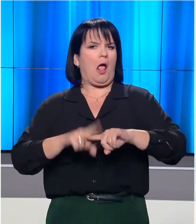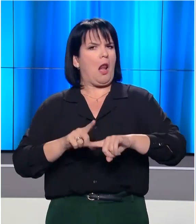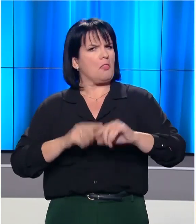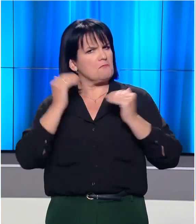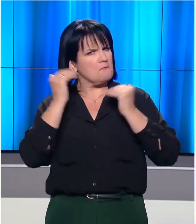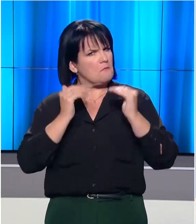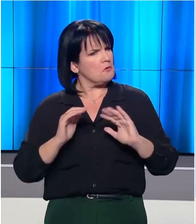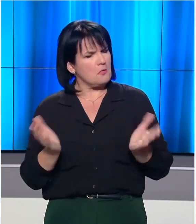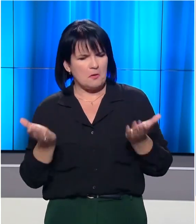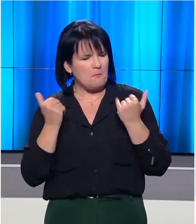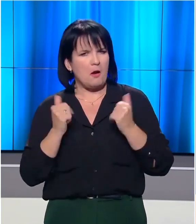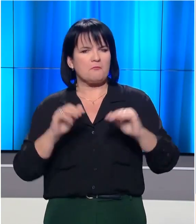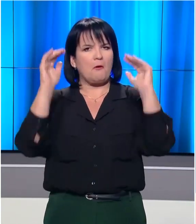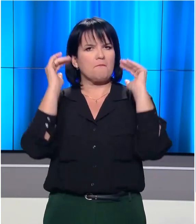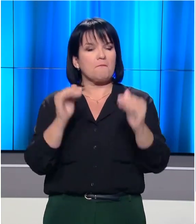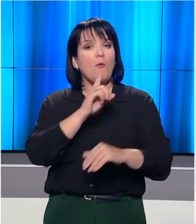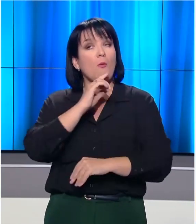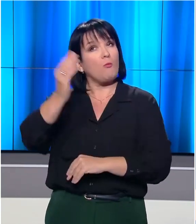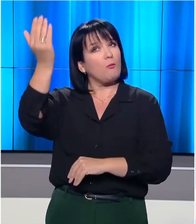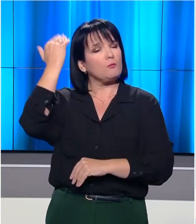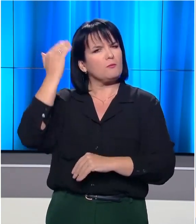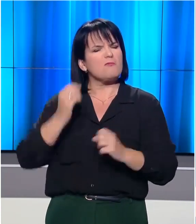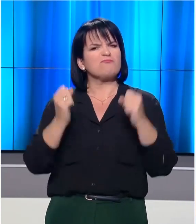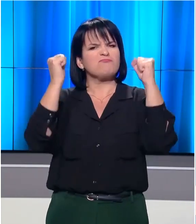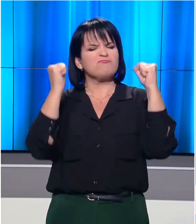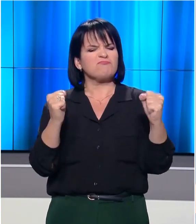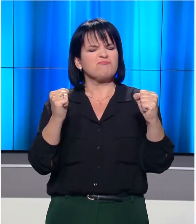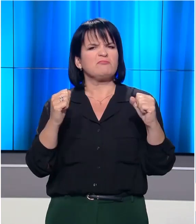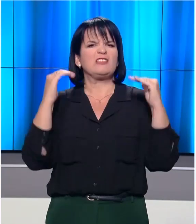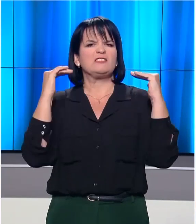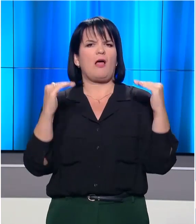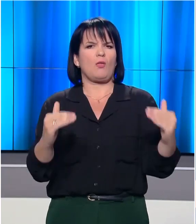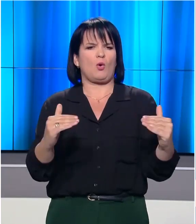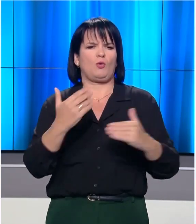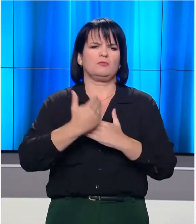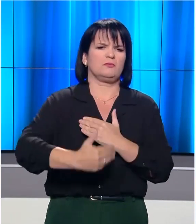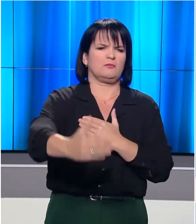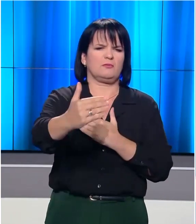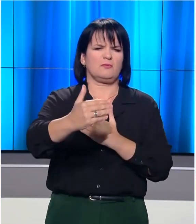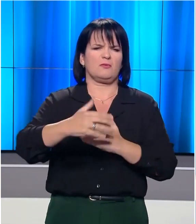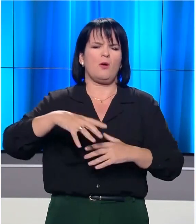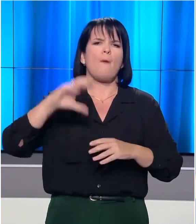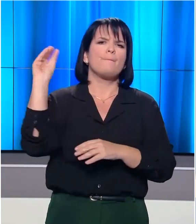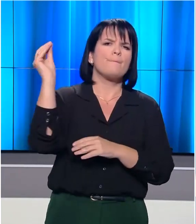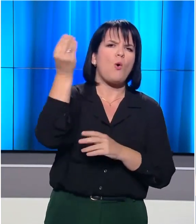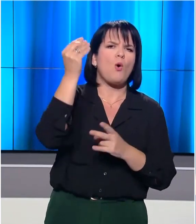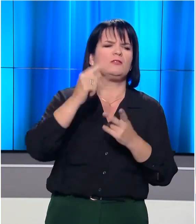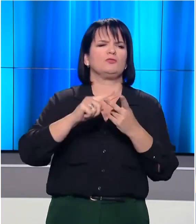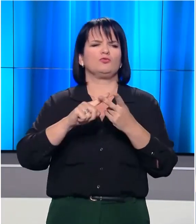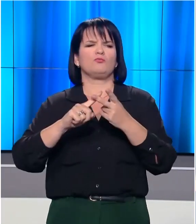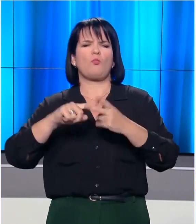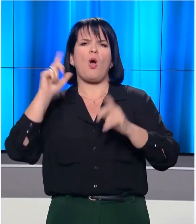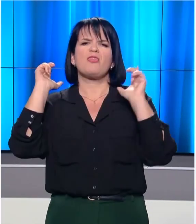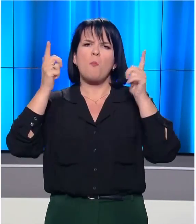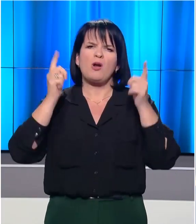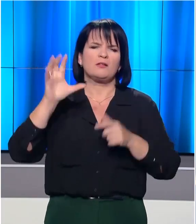παραμένει, όπως και τότε, ένας πυλών ασταθερότητας. Ένας φάρος πολιτισμού. Μια χώρα